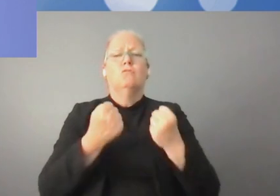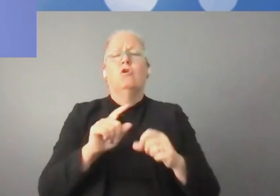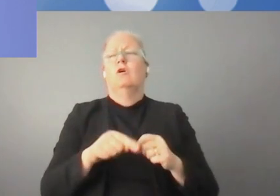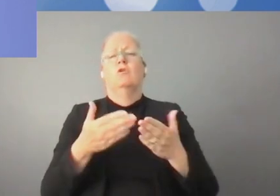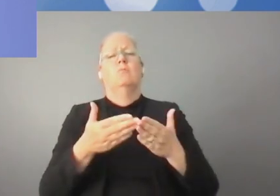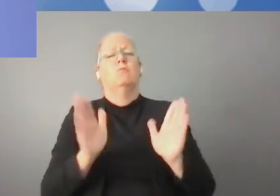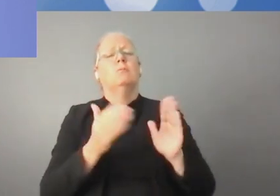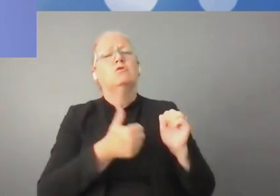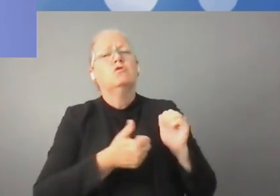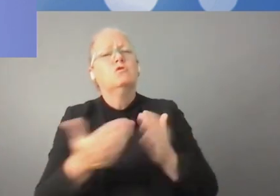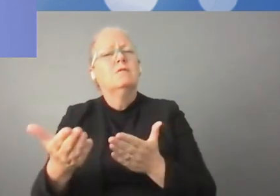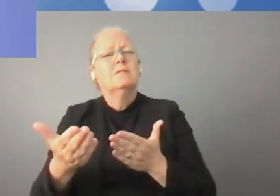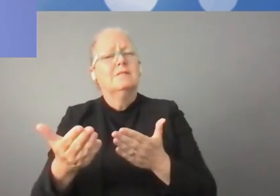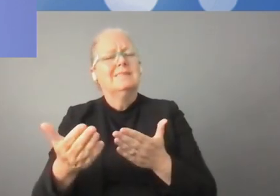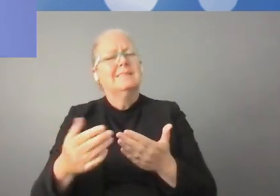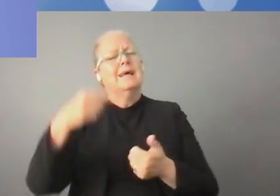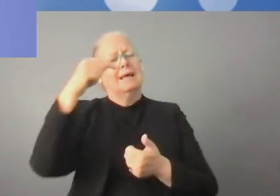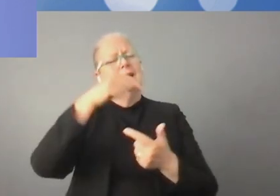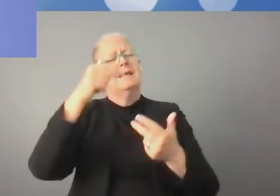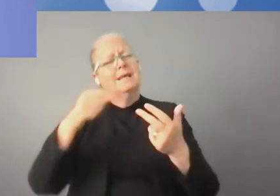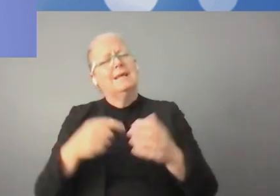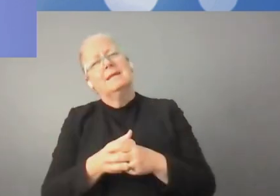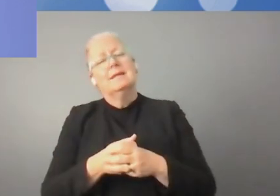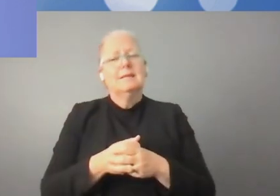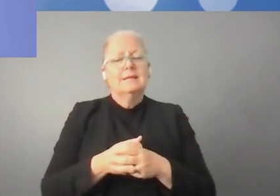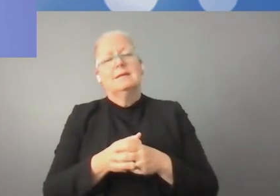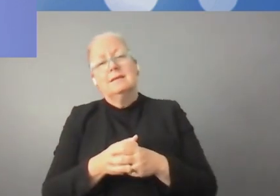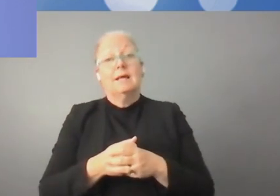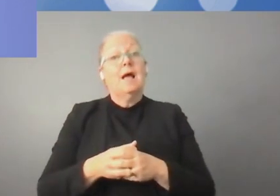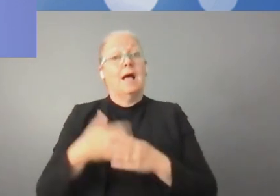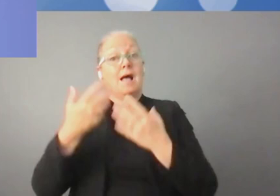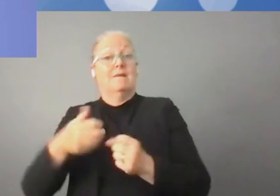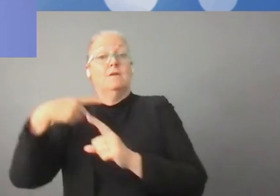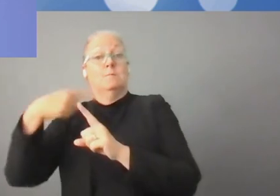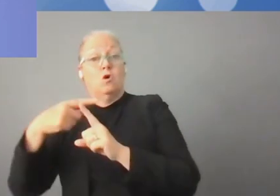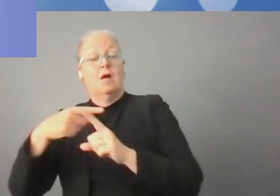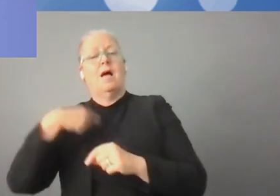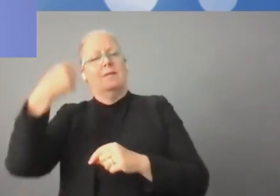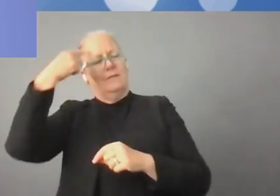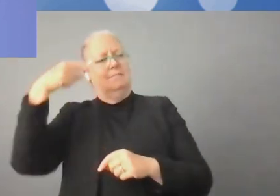c'est les services publics qui ont été en grande partie numérisés.